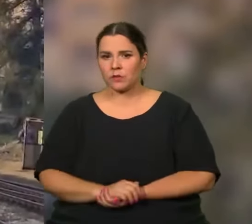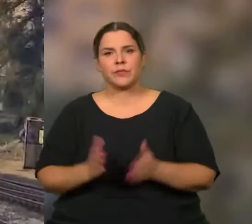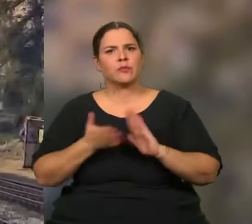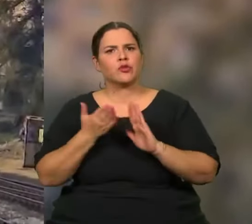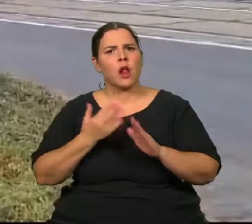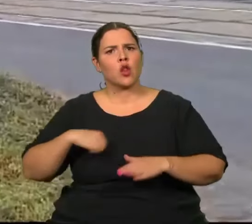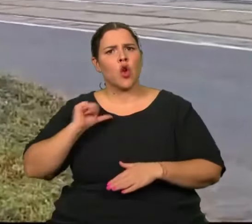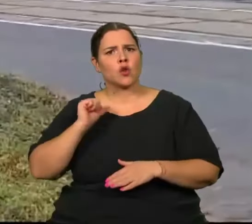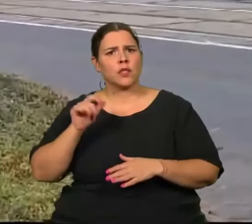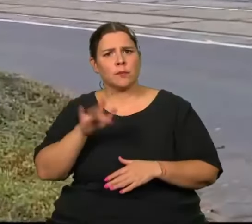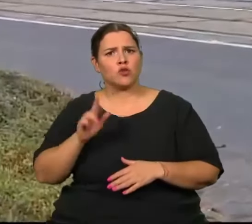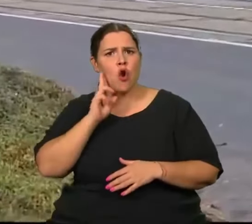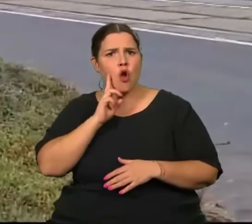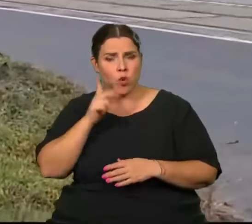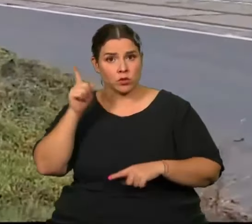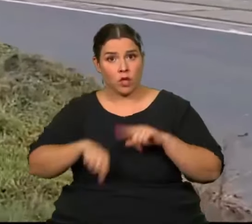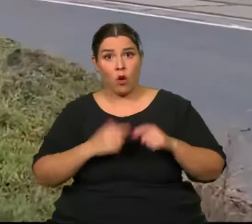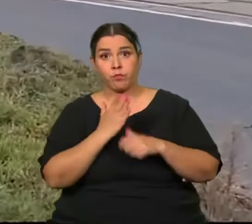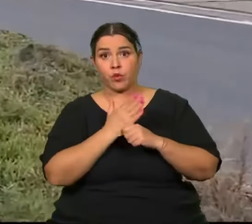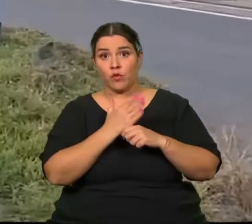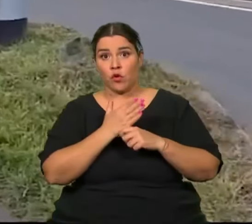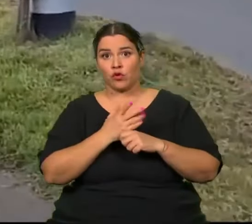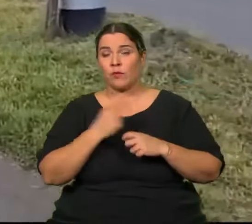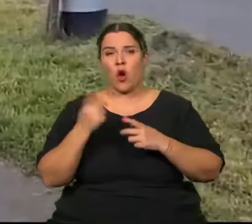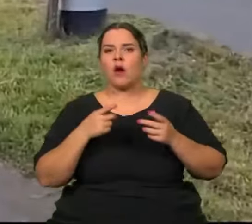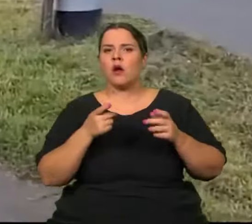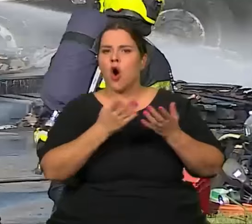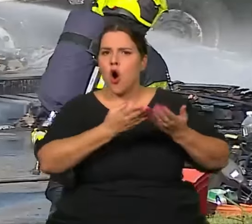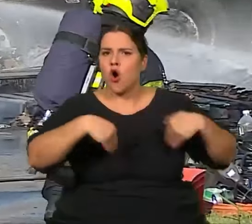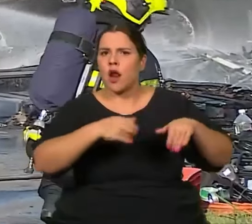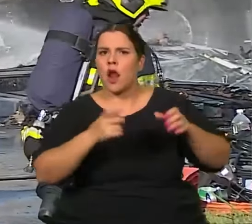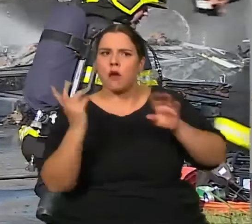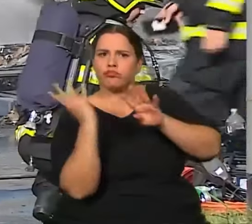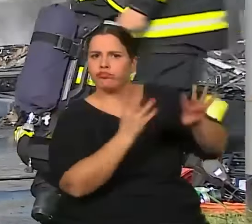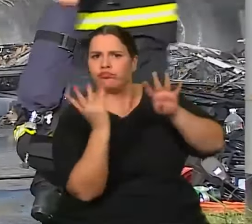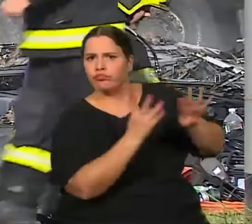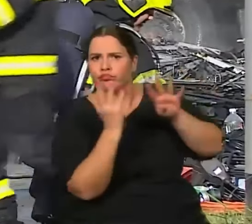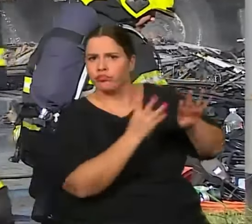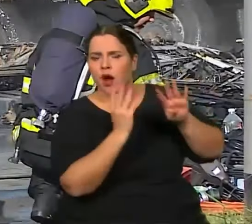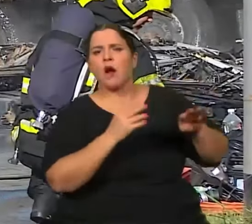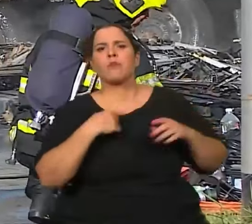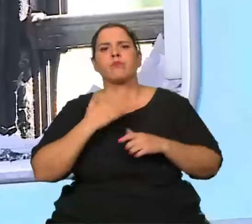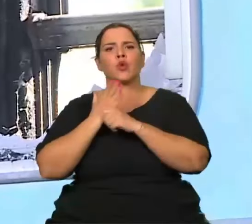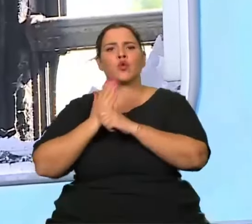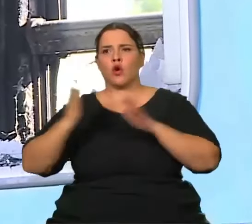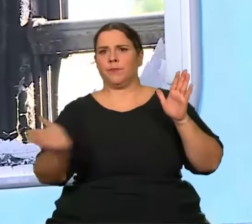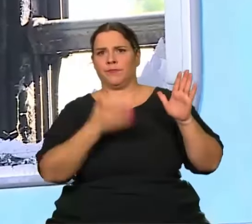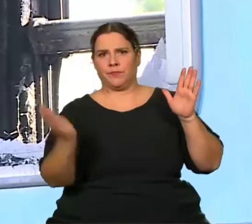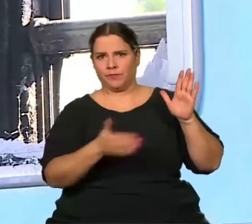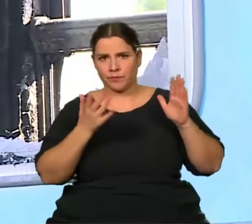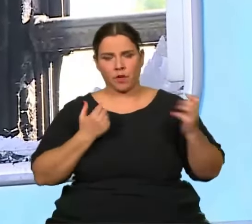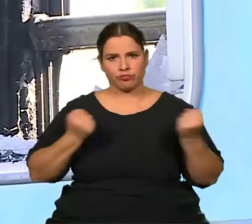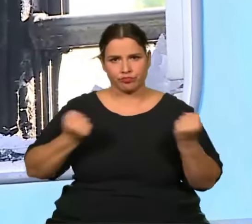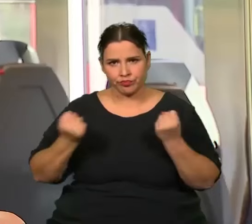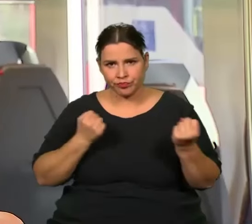podzem v Olomouci, kde právě průvodčí dostal po nehodě cestující bezpečně ven z hořícího vlaku. V prvé řadě vidí, že jenom